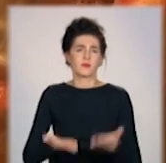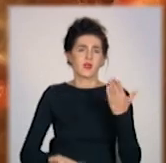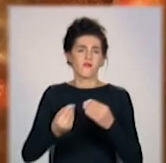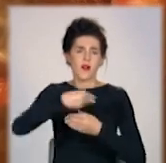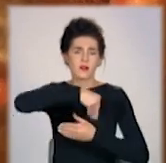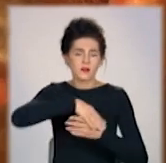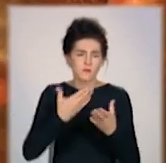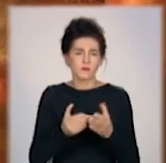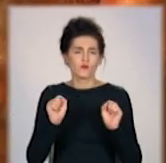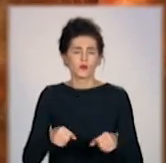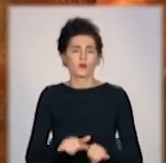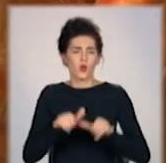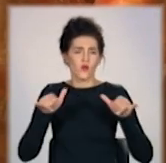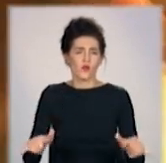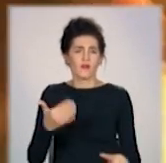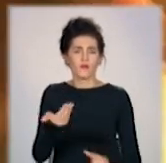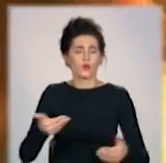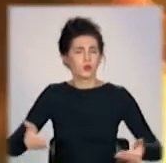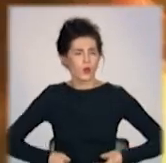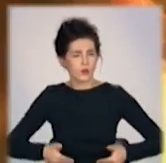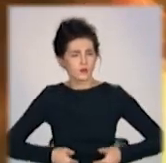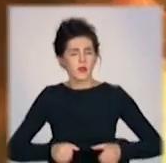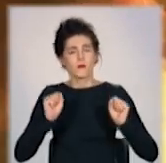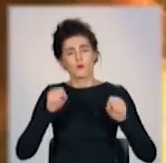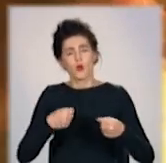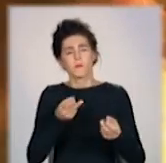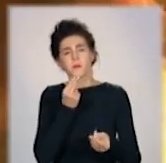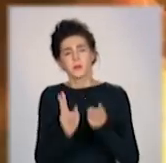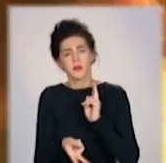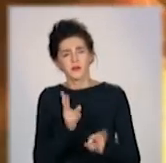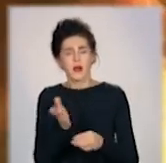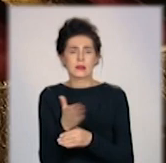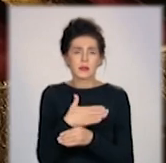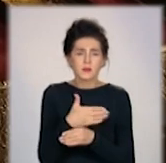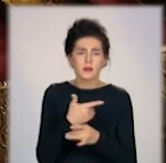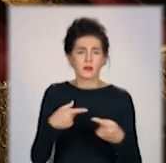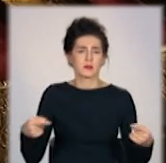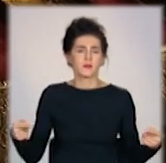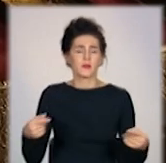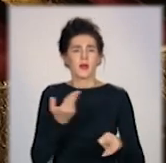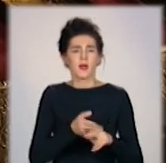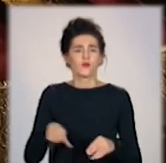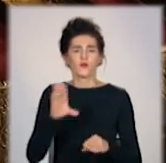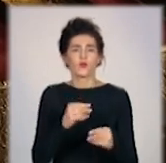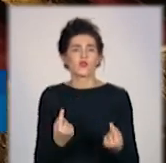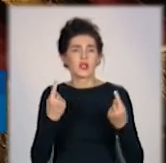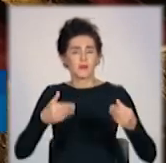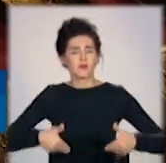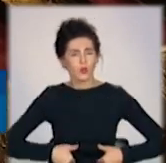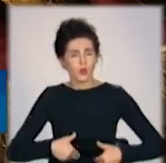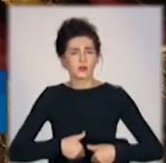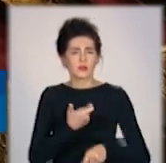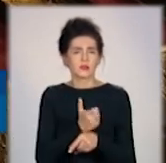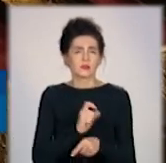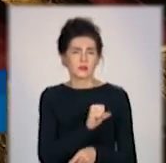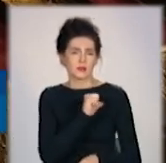у різноманітній тіпісне меню розповідають кухарі. Можна приготувати й рибні страви. В відвічі від Великого поста, цей пост мені